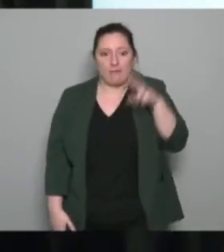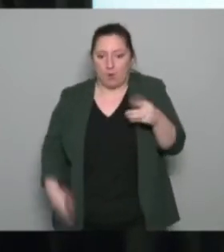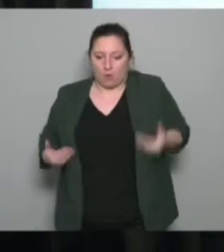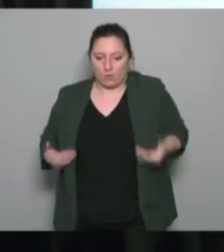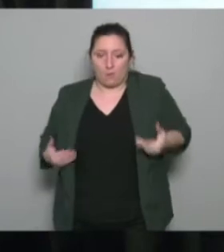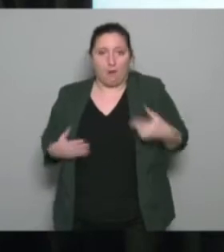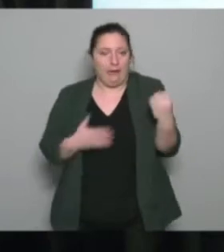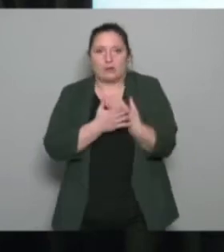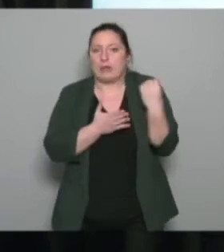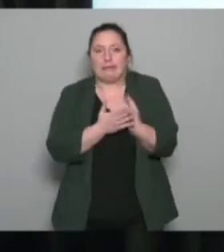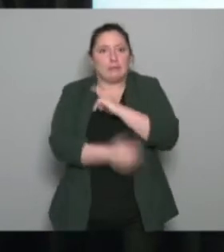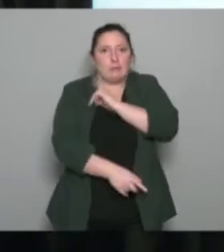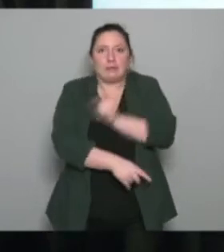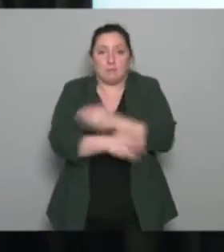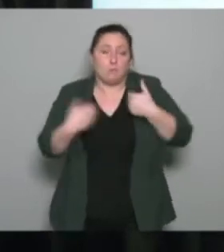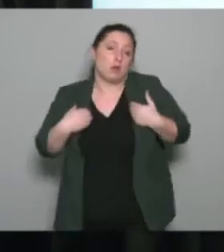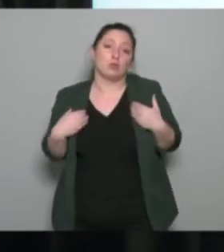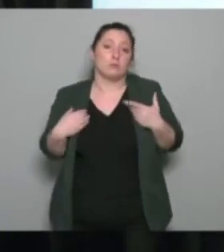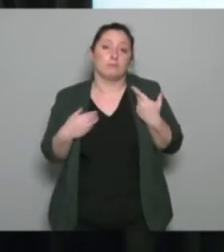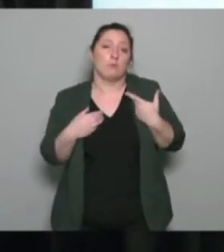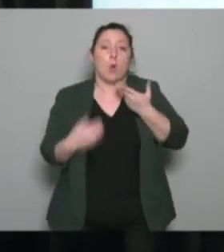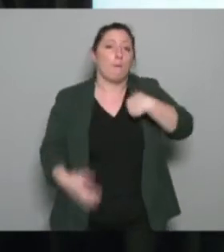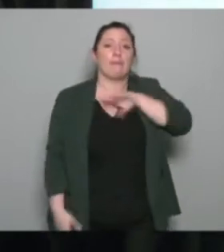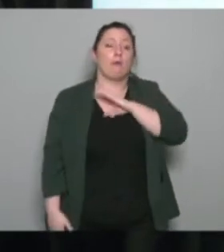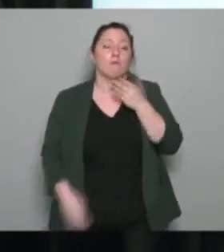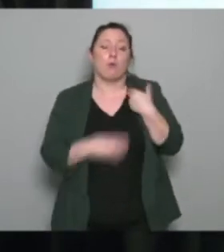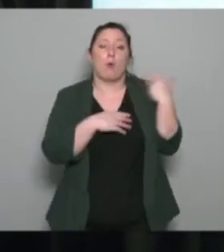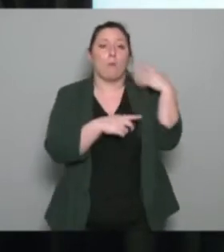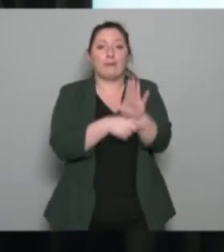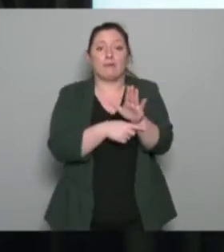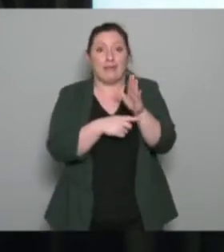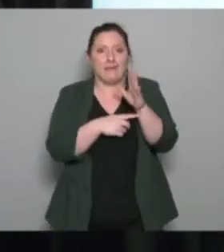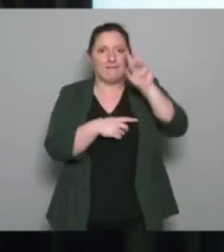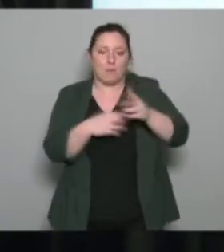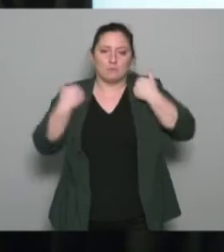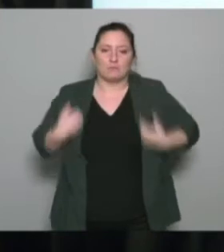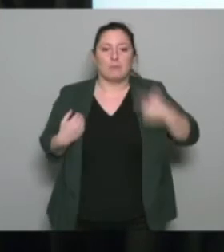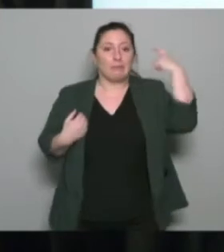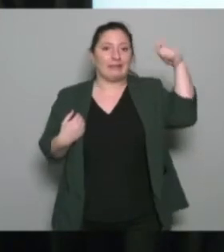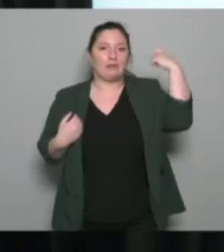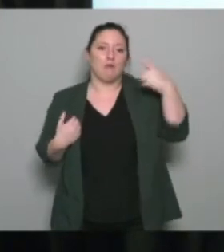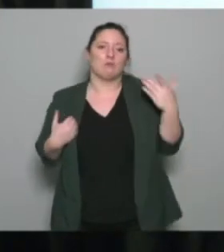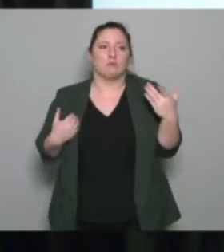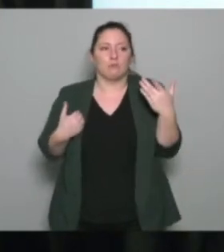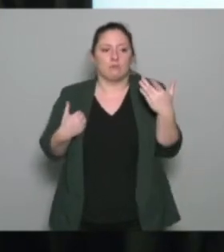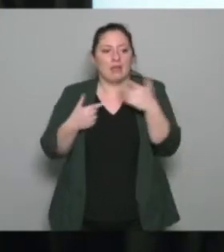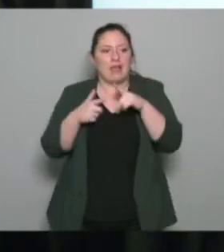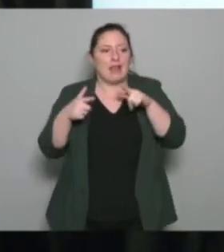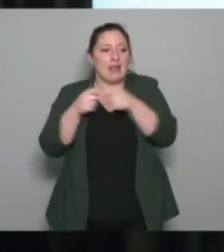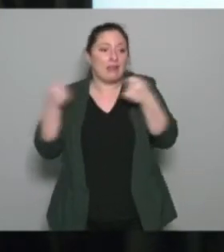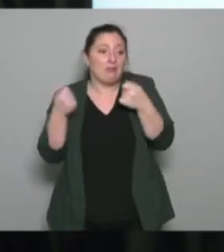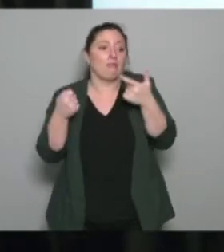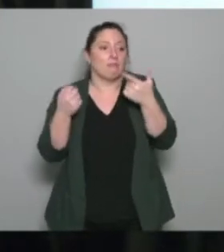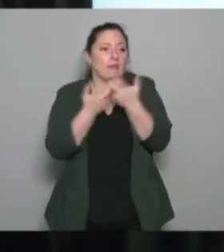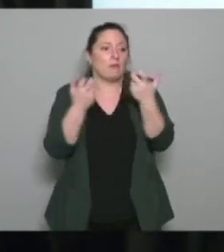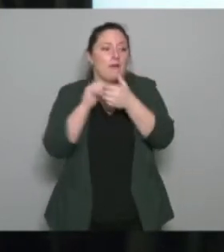sportive moi je représente le mouvement sportif et on doit en tant que président de ligue en tant qu'élu au niveau des fédérations de la fédération